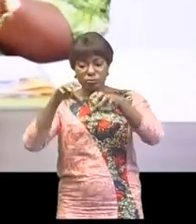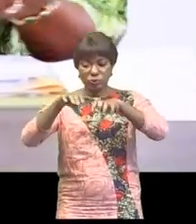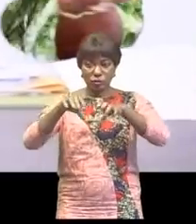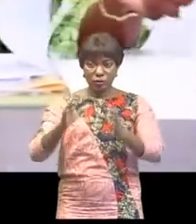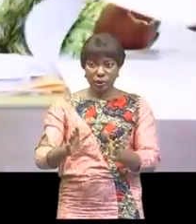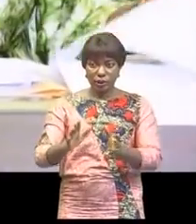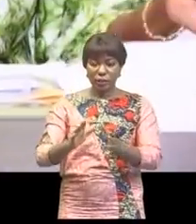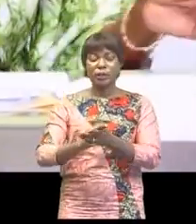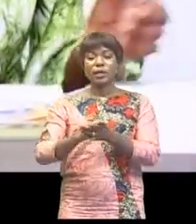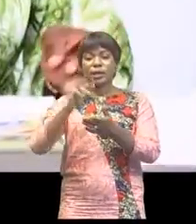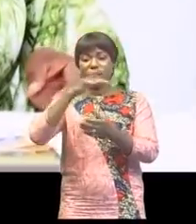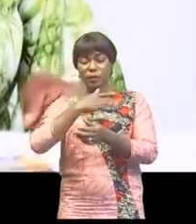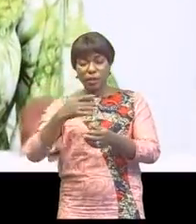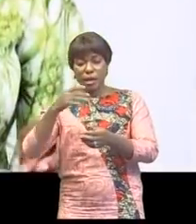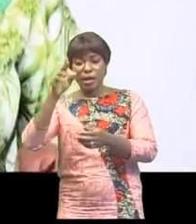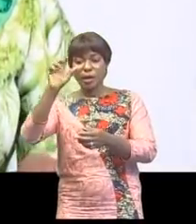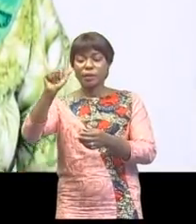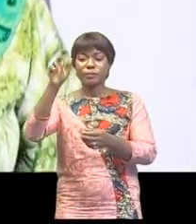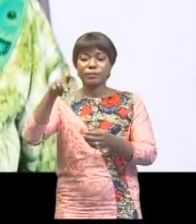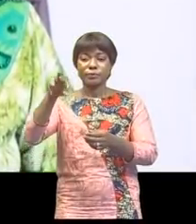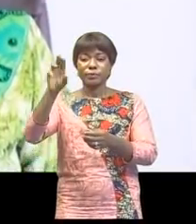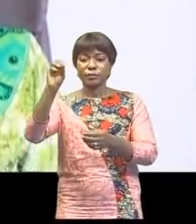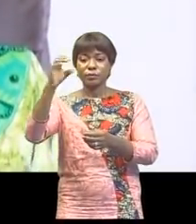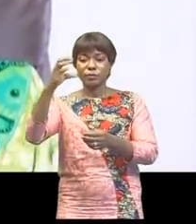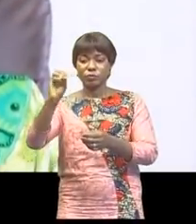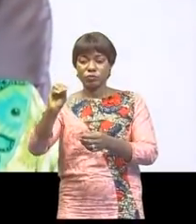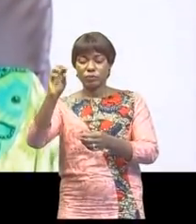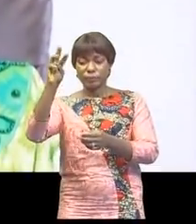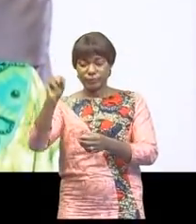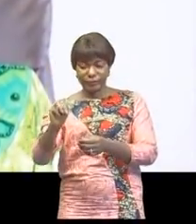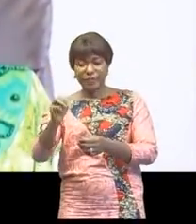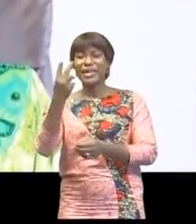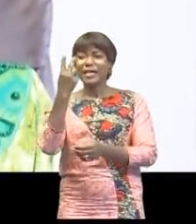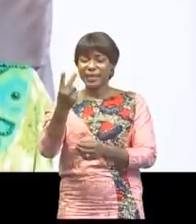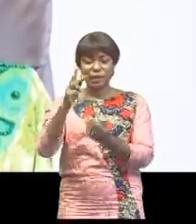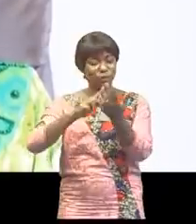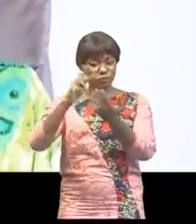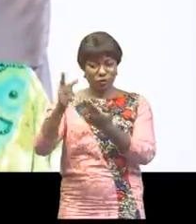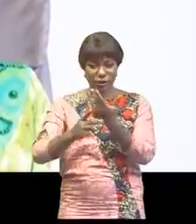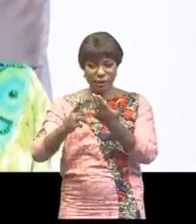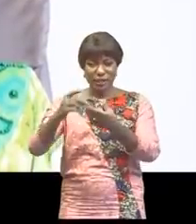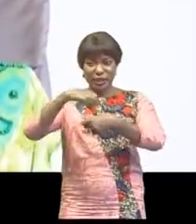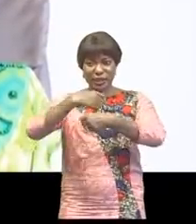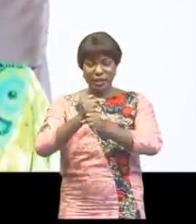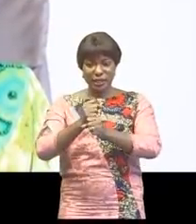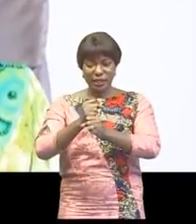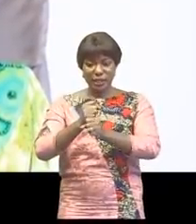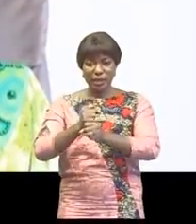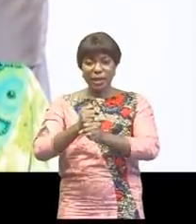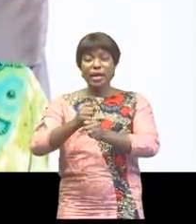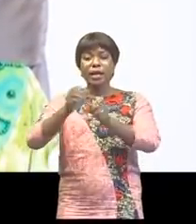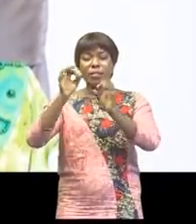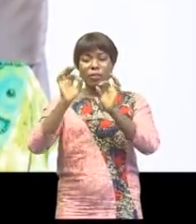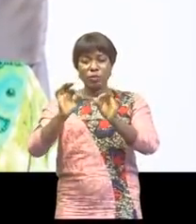APROCOM. Il a indiqué que ces deux projets ne créent nullement des nouveaux services, mais